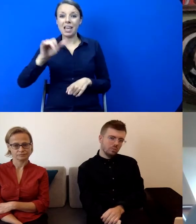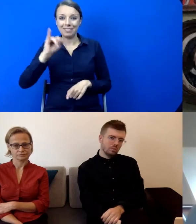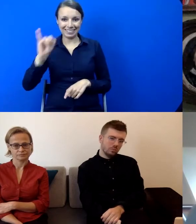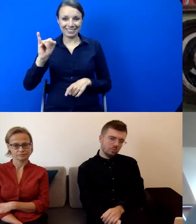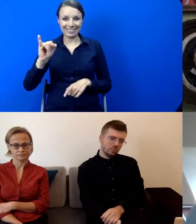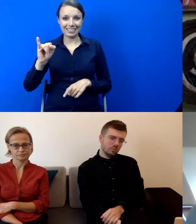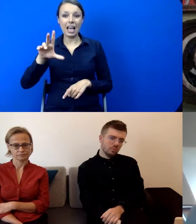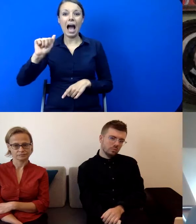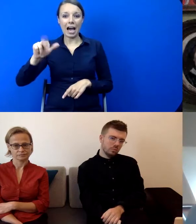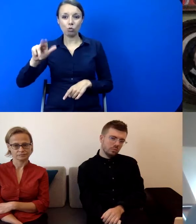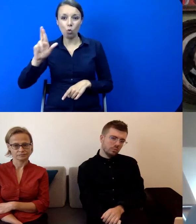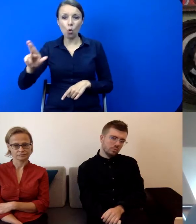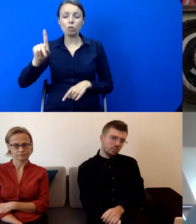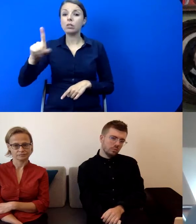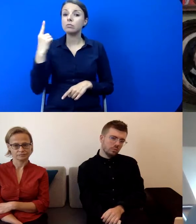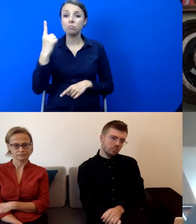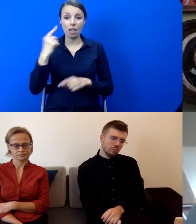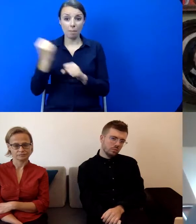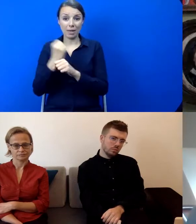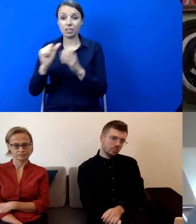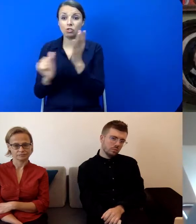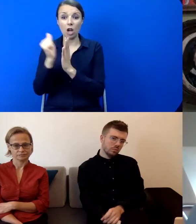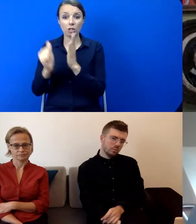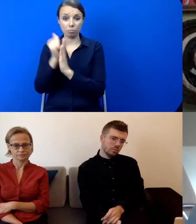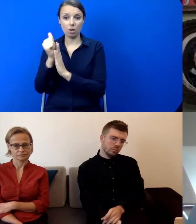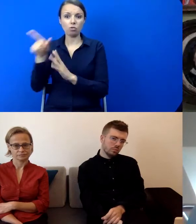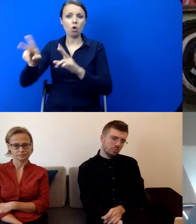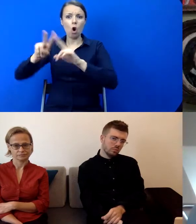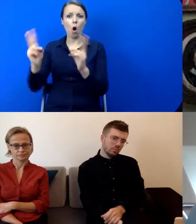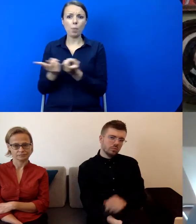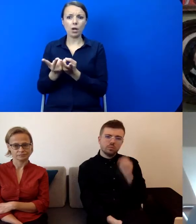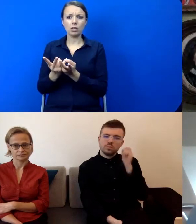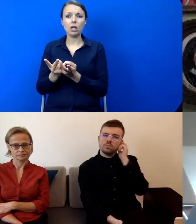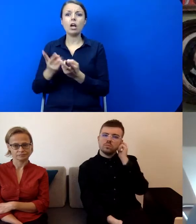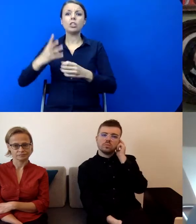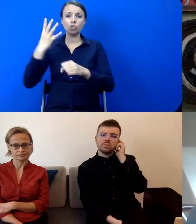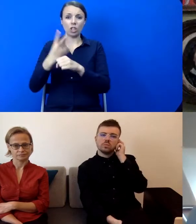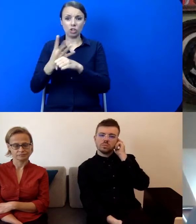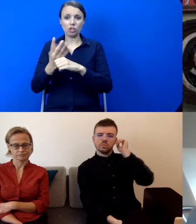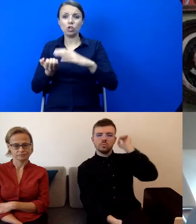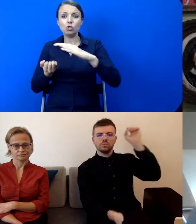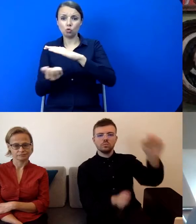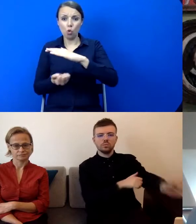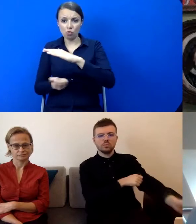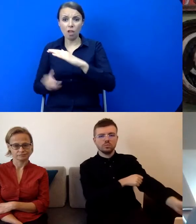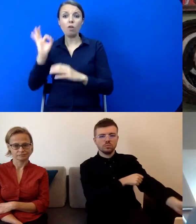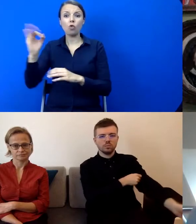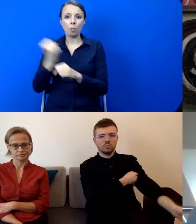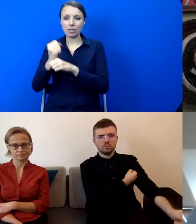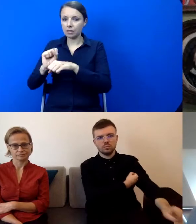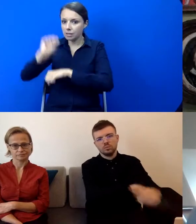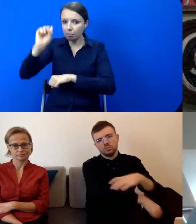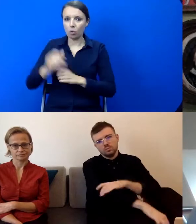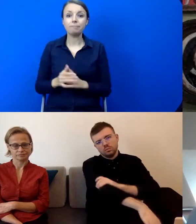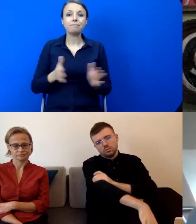rzeźbiarska, która jest obiektem E40 szufla, to jego praca dyplomowa, prace Zbigniewa